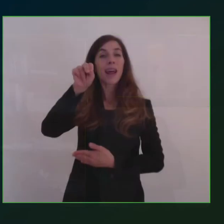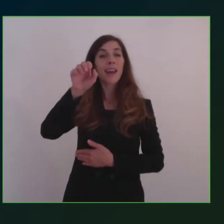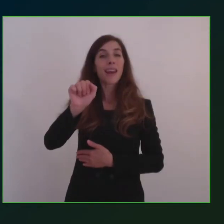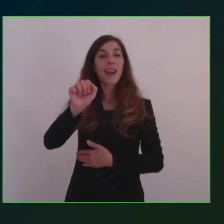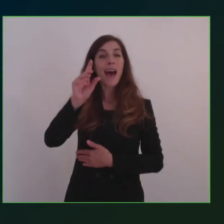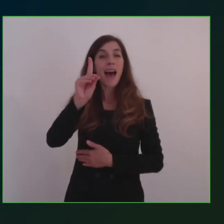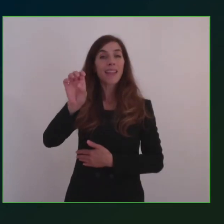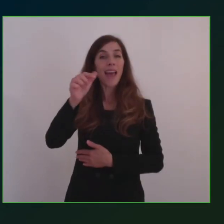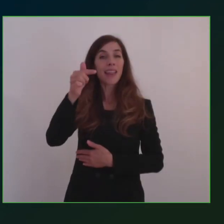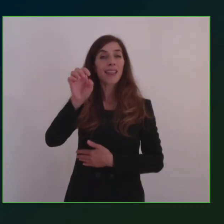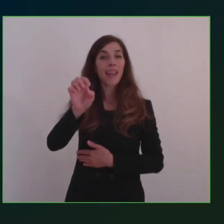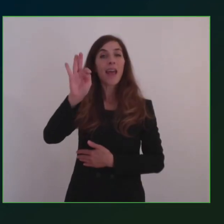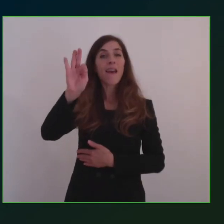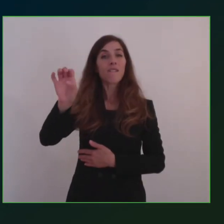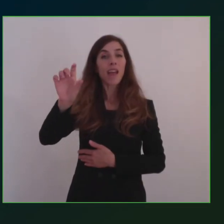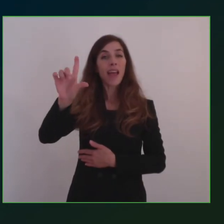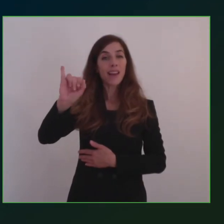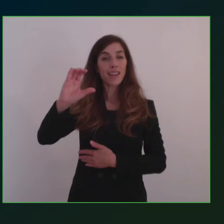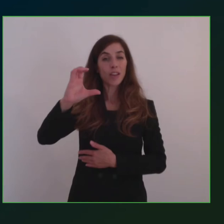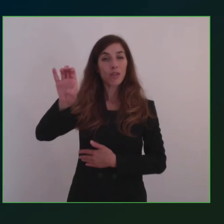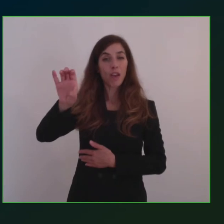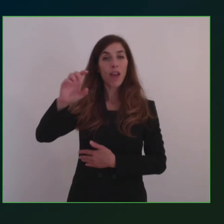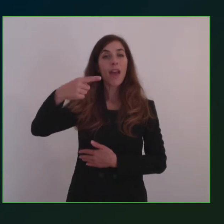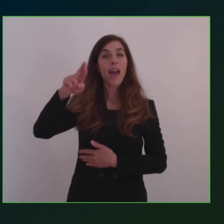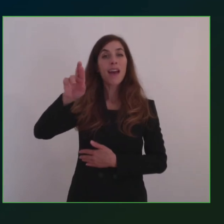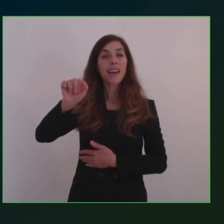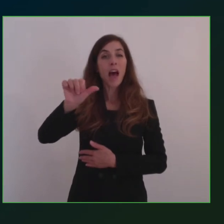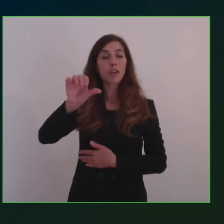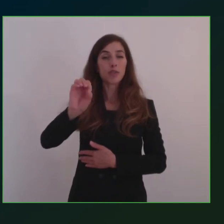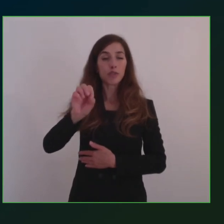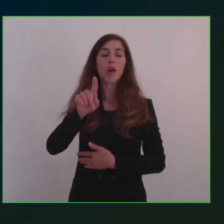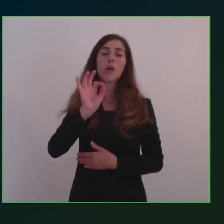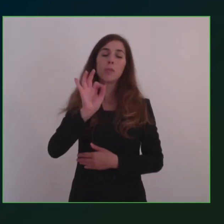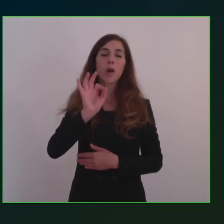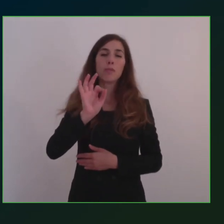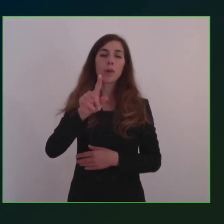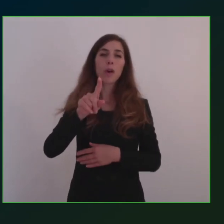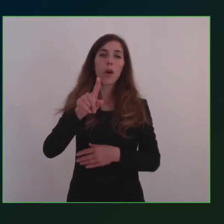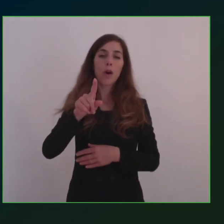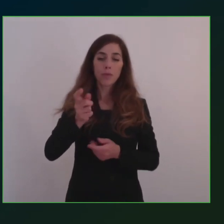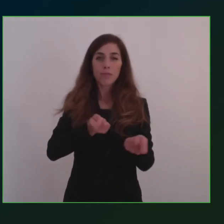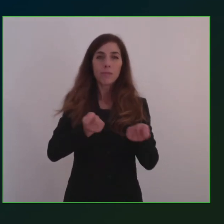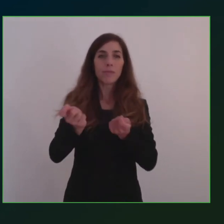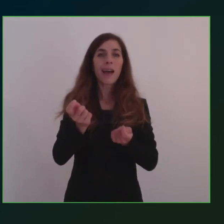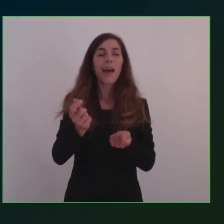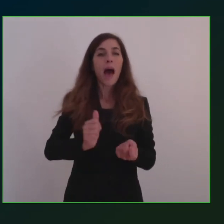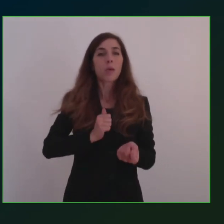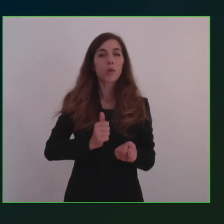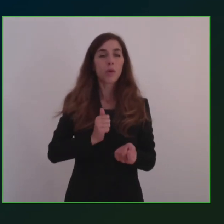'assessore alle autonomie locali e alla funzione pubblica della regione siciliana.